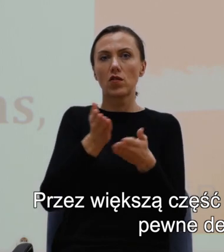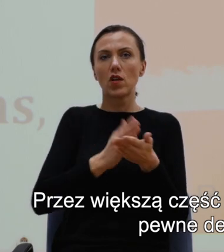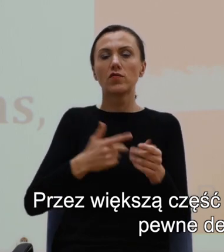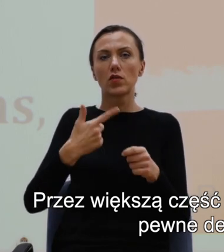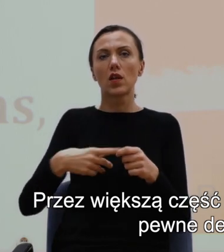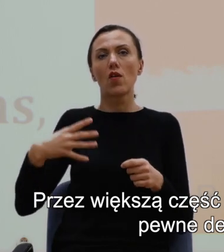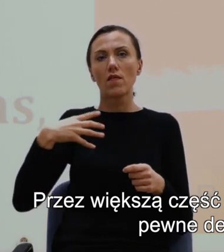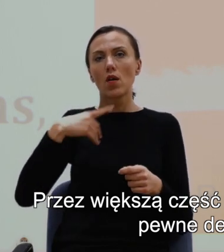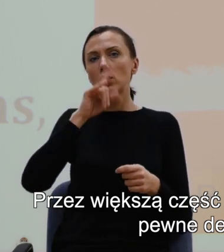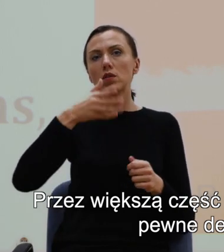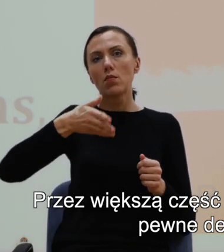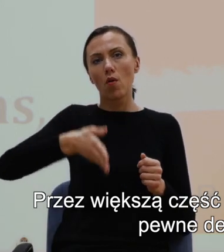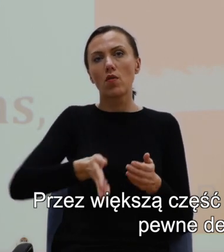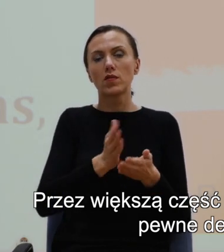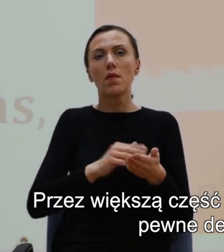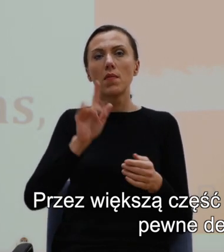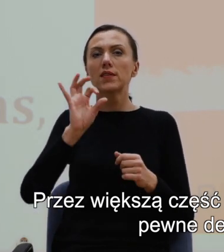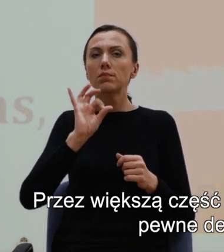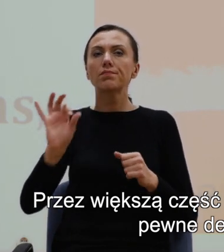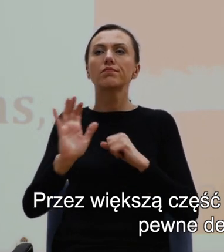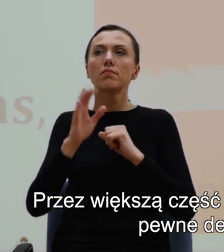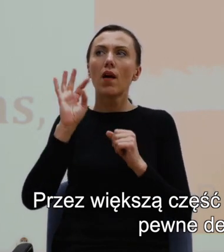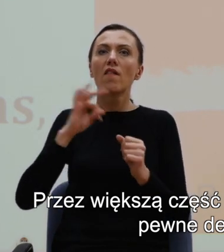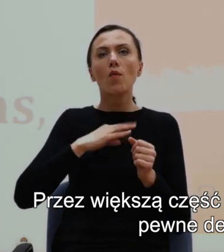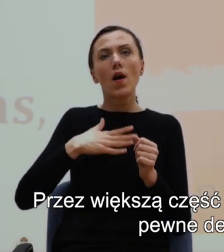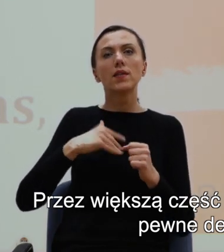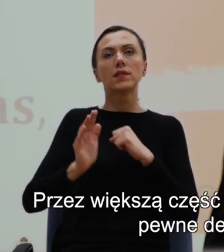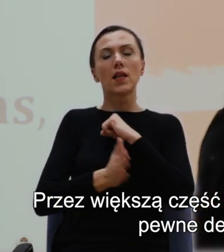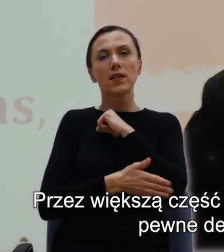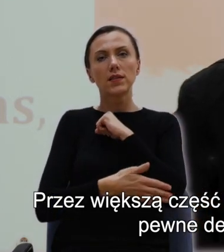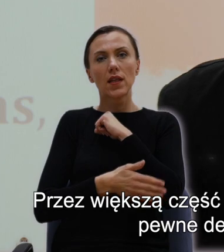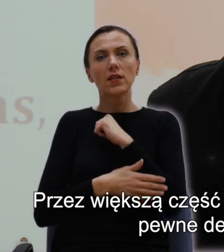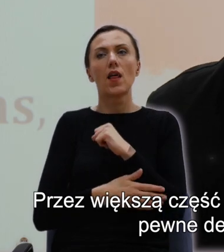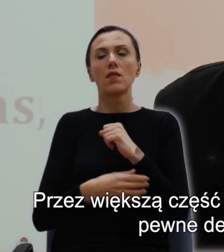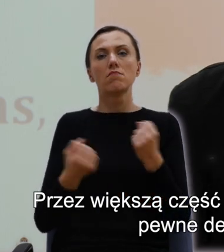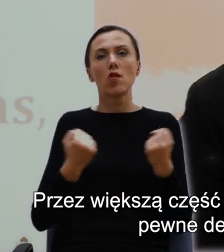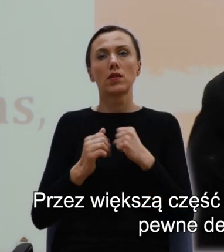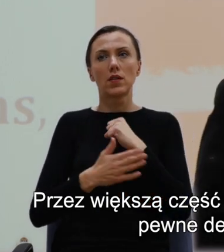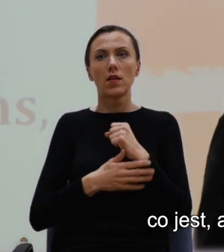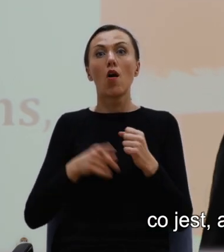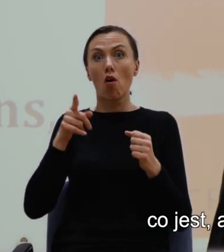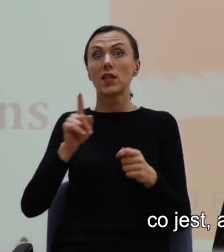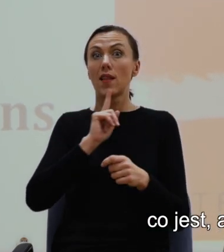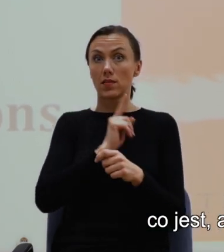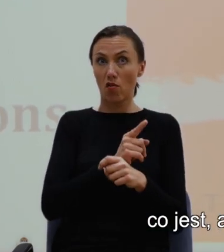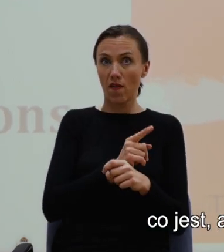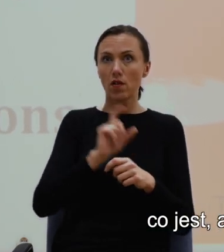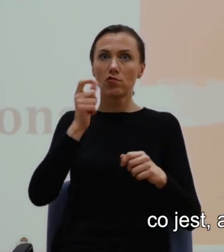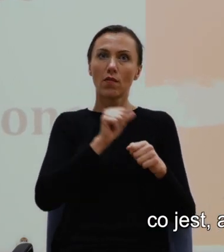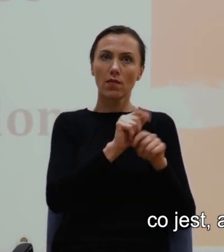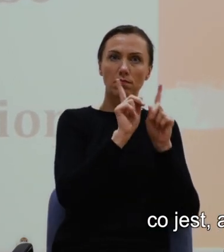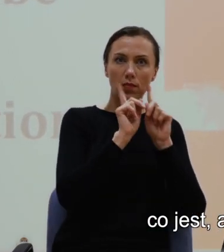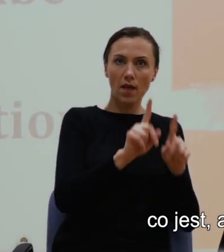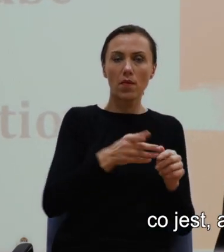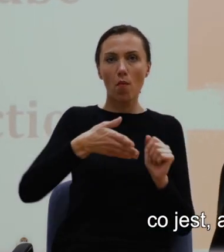południowcy wyznaczyli pewne zasady, pewne dekorum, w ramach którego decydowali co jest, a co nie jest